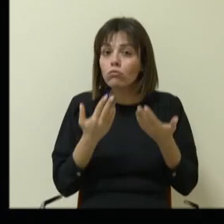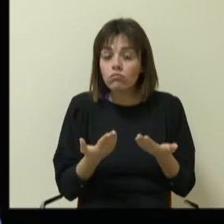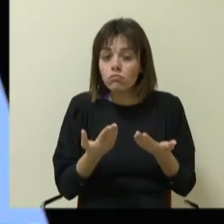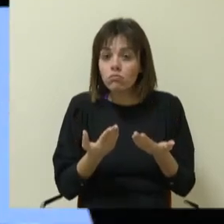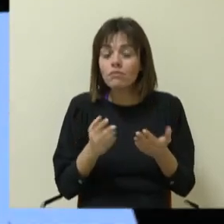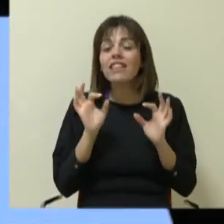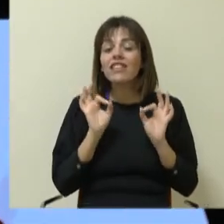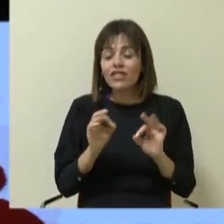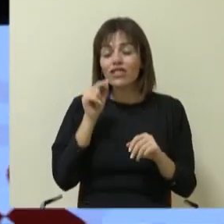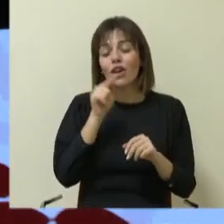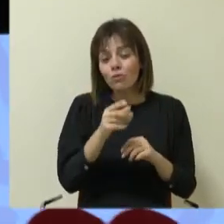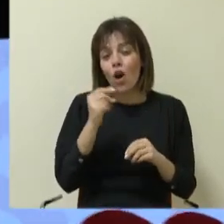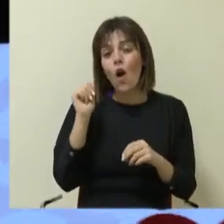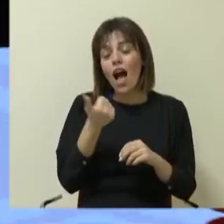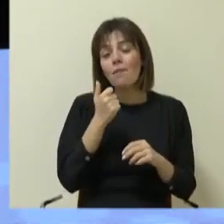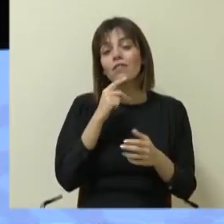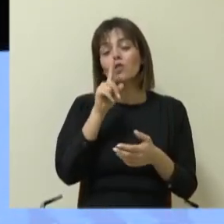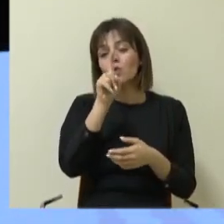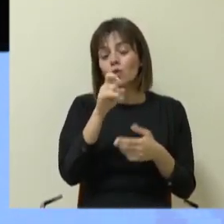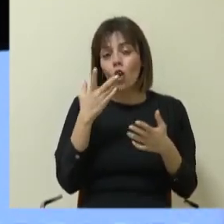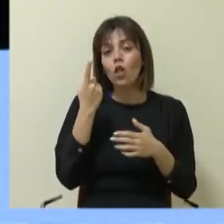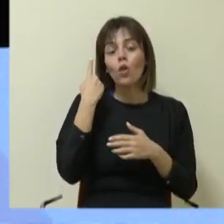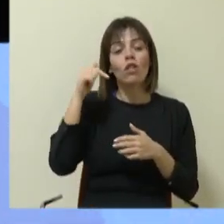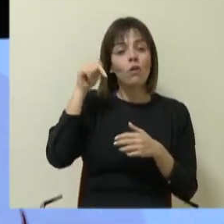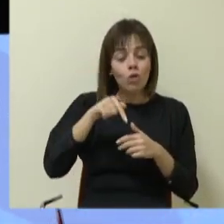İşte kritik soru dün de bugün de buydu. 34 snı İki